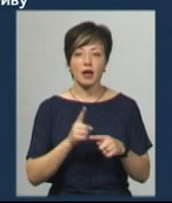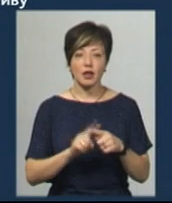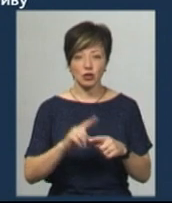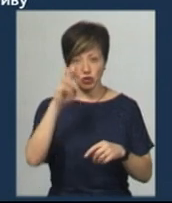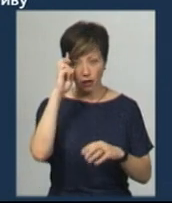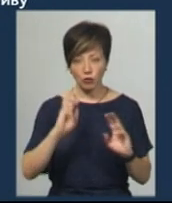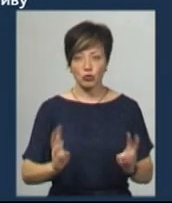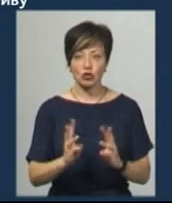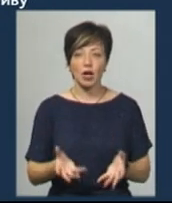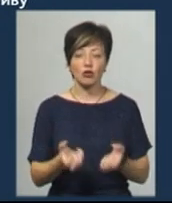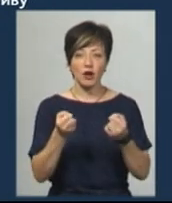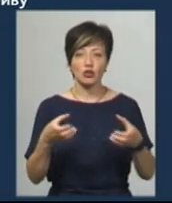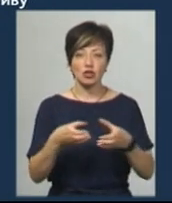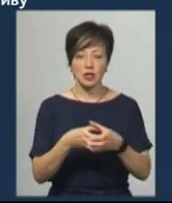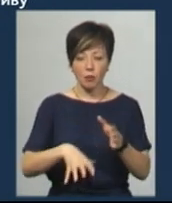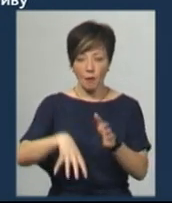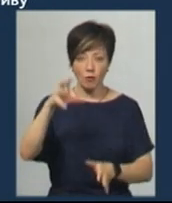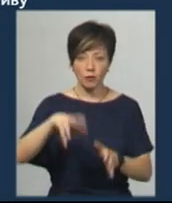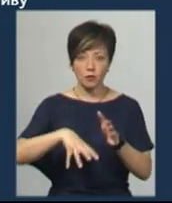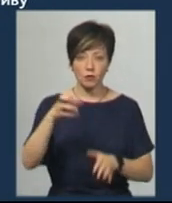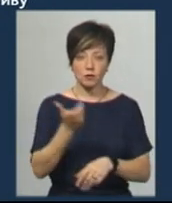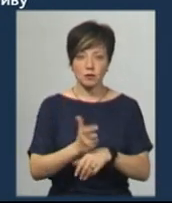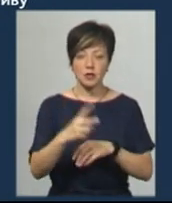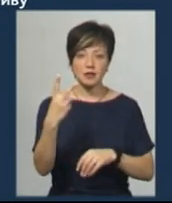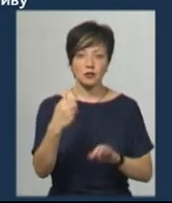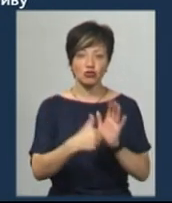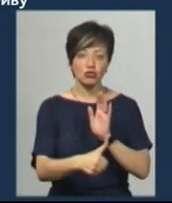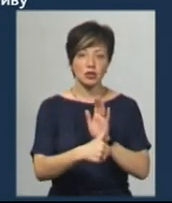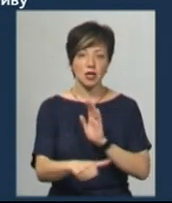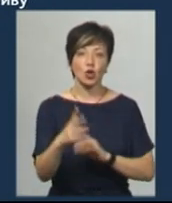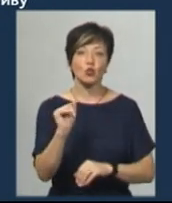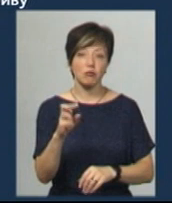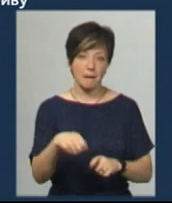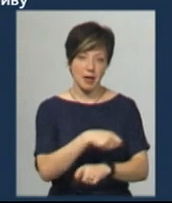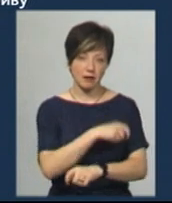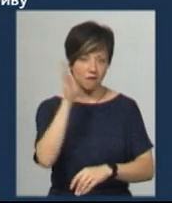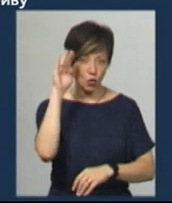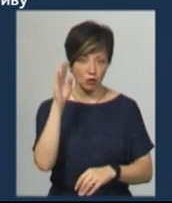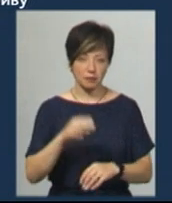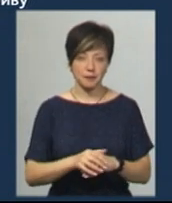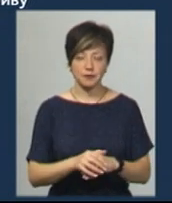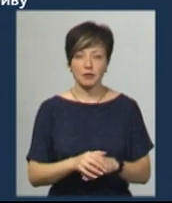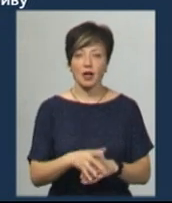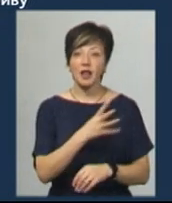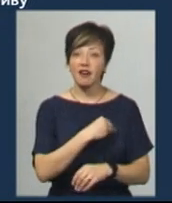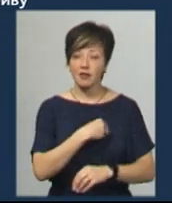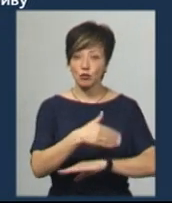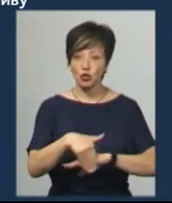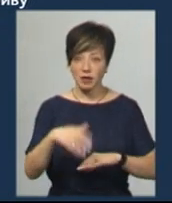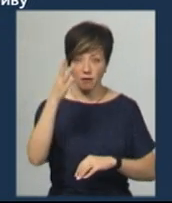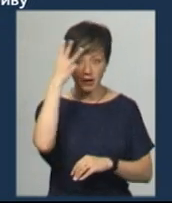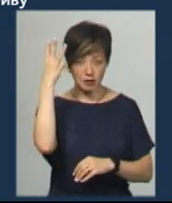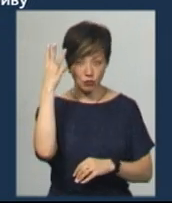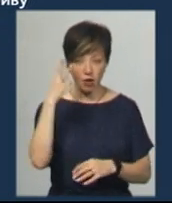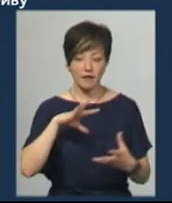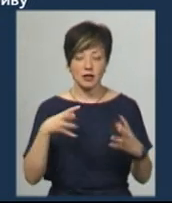-рятувальної частини відкачали понад 260 кубічних метрів води. На Львівському шосе в обласному